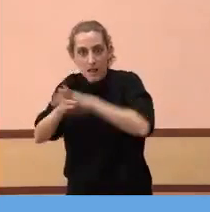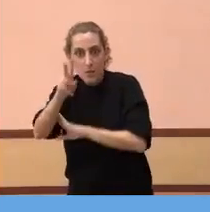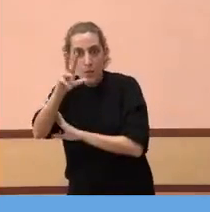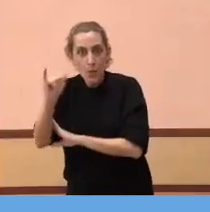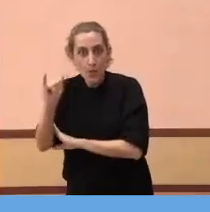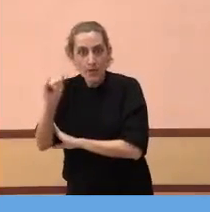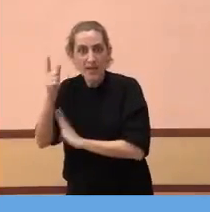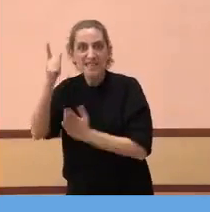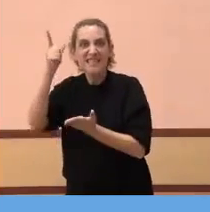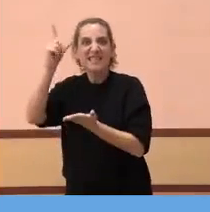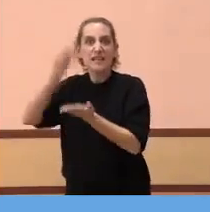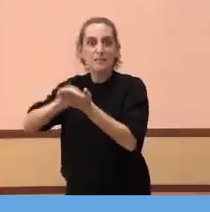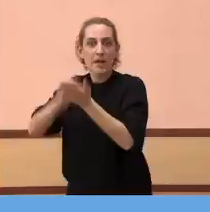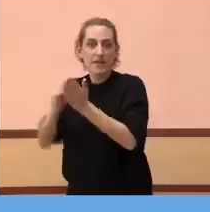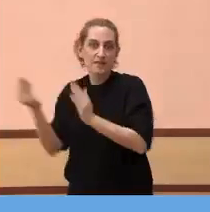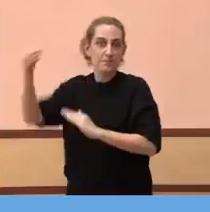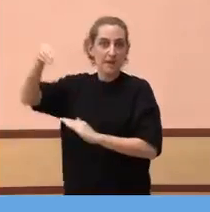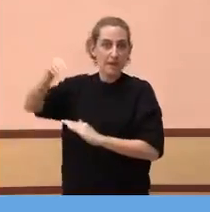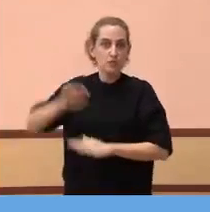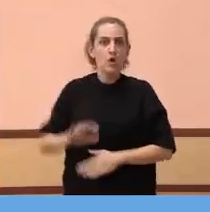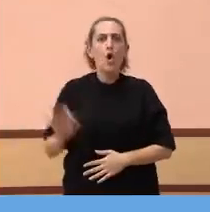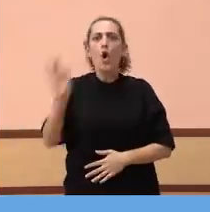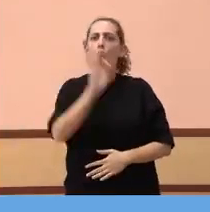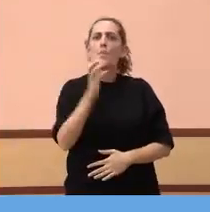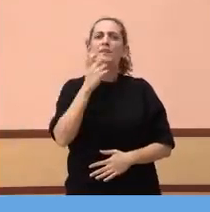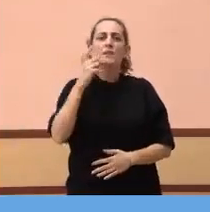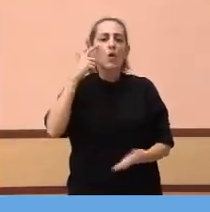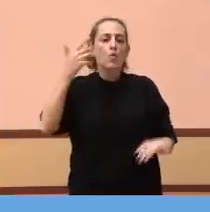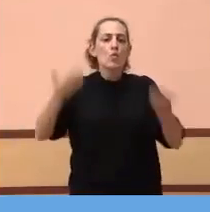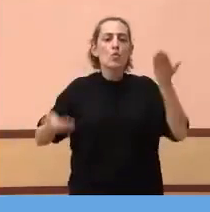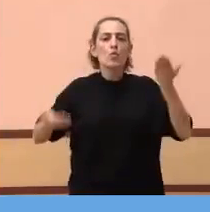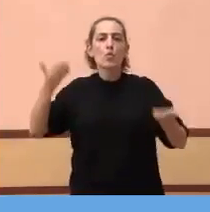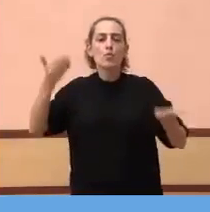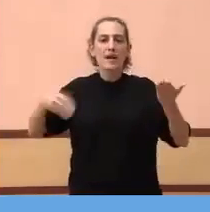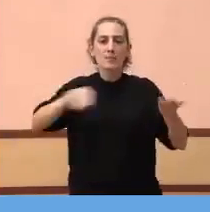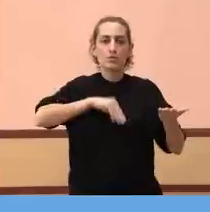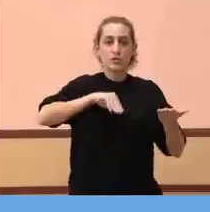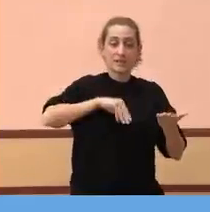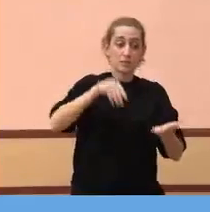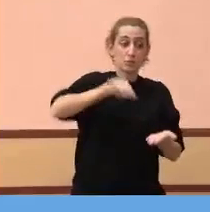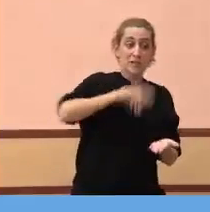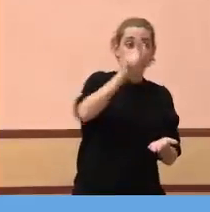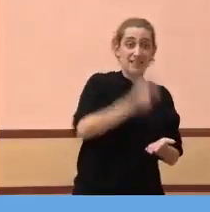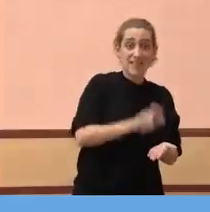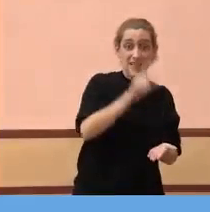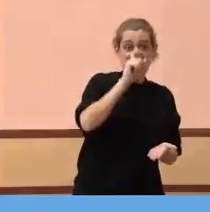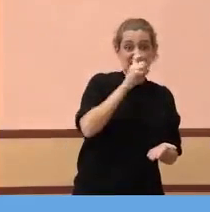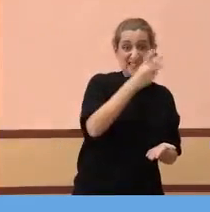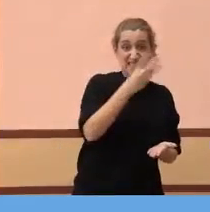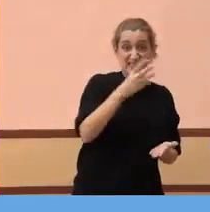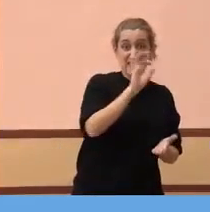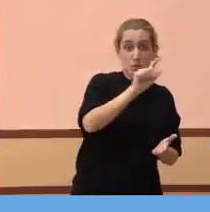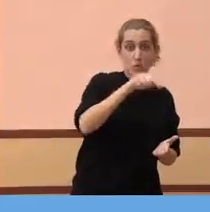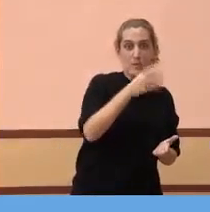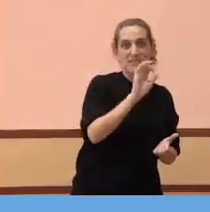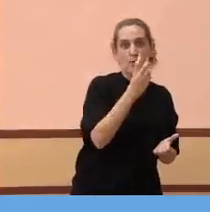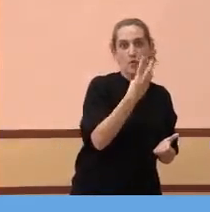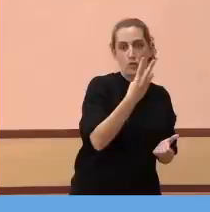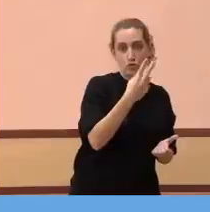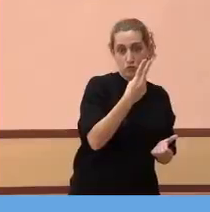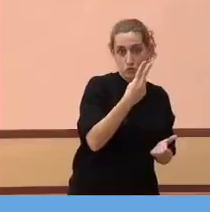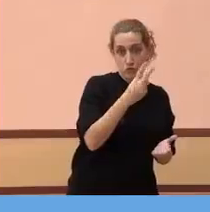Però anem a mirar, per exemple, la mortalitat. De 0,02% a un 0